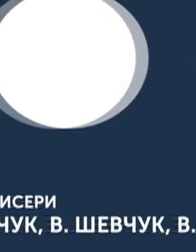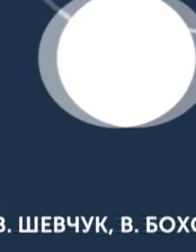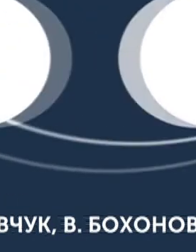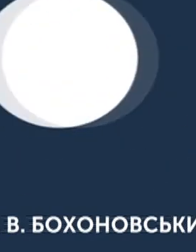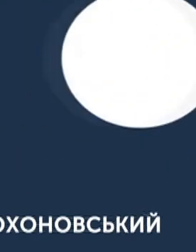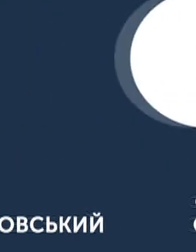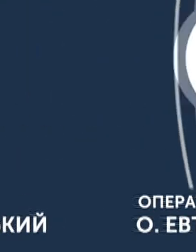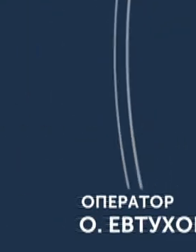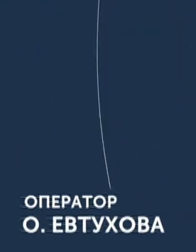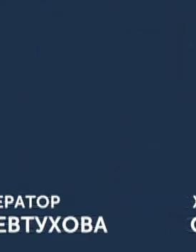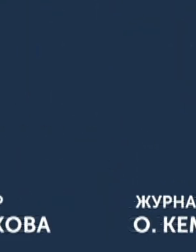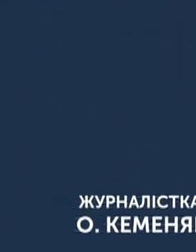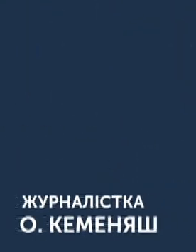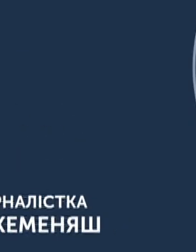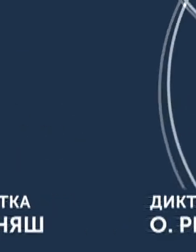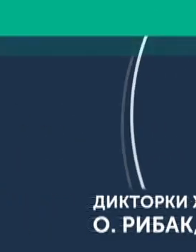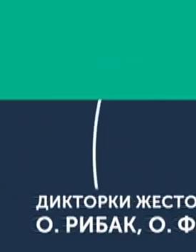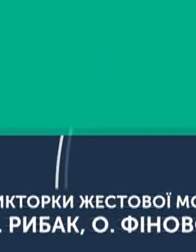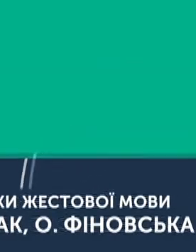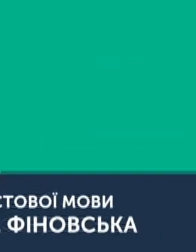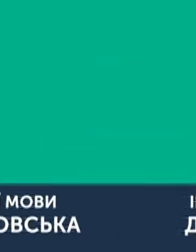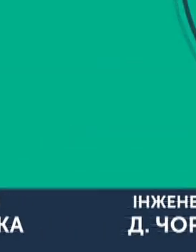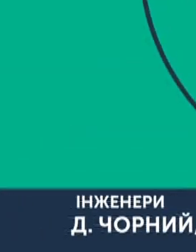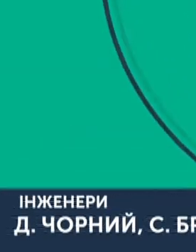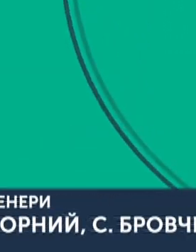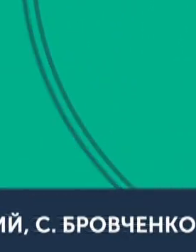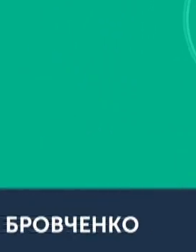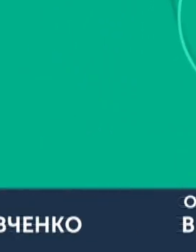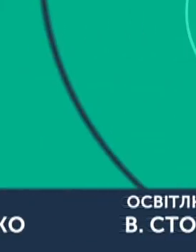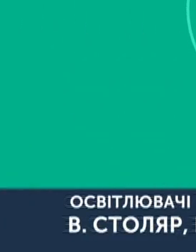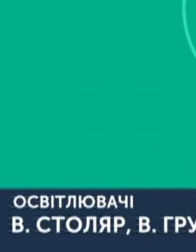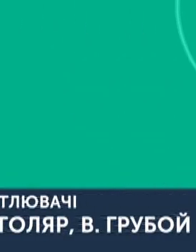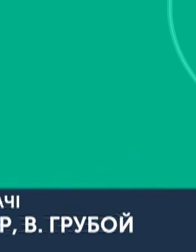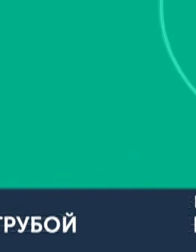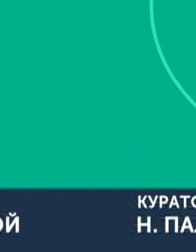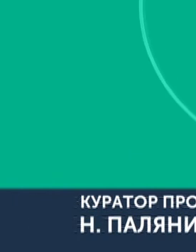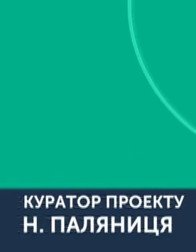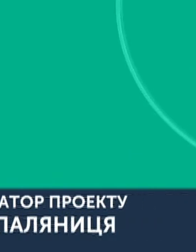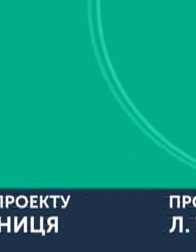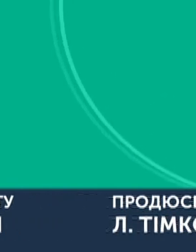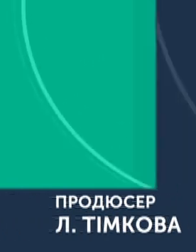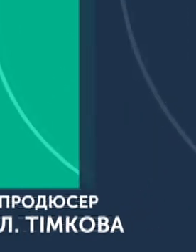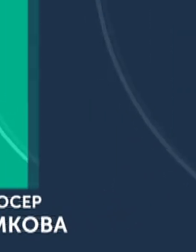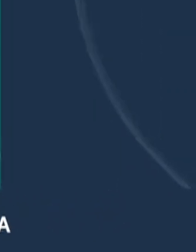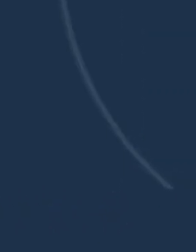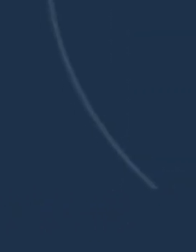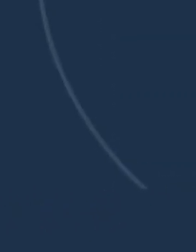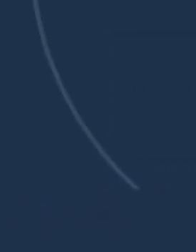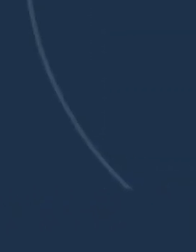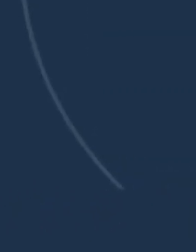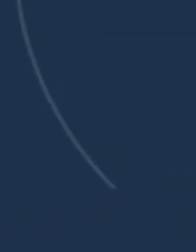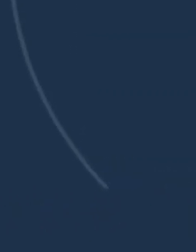Субтитрувальниця Оля Шор Дякую.